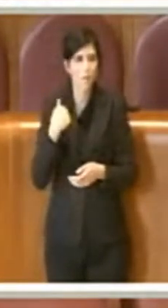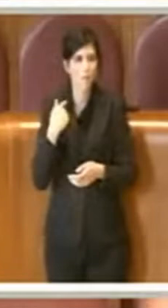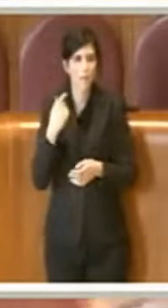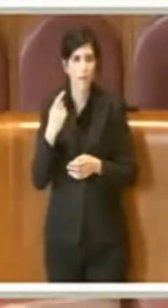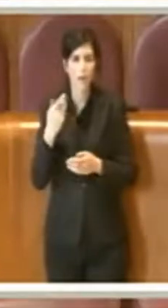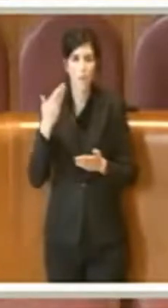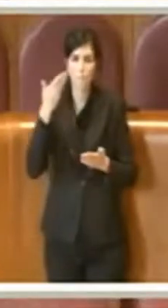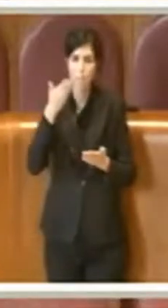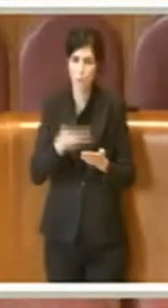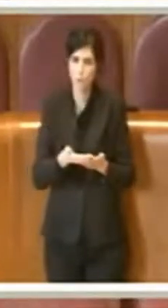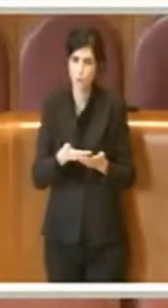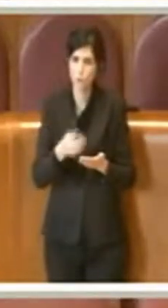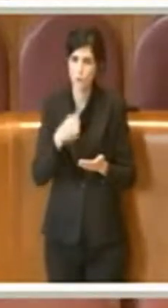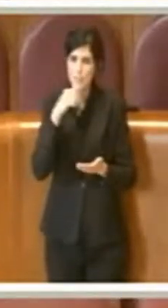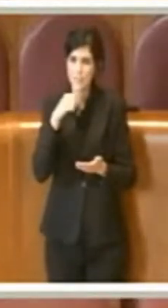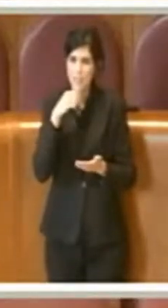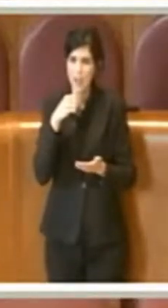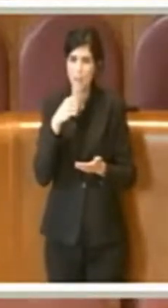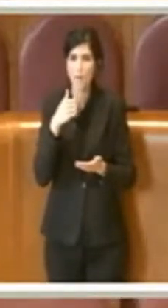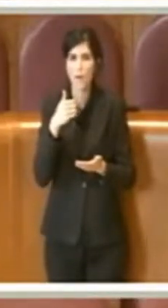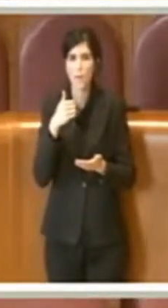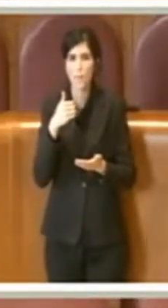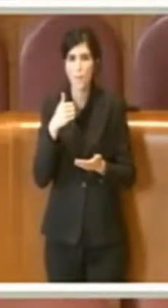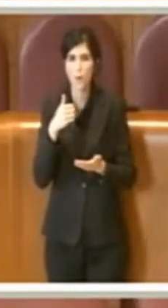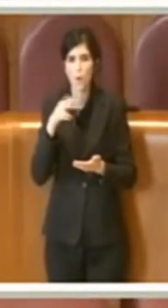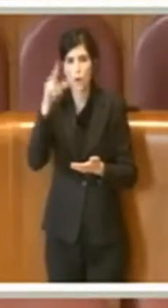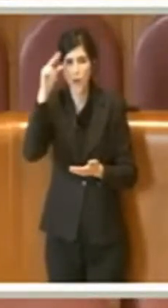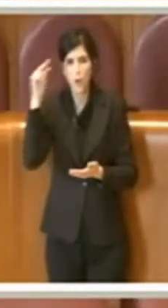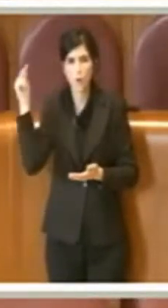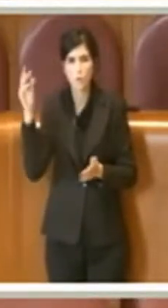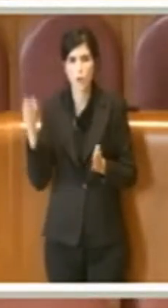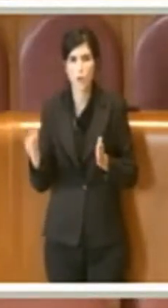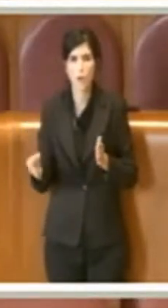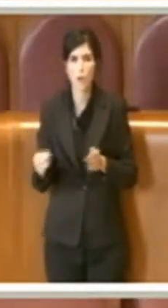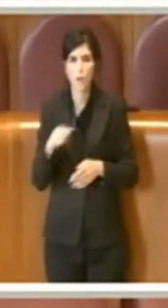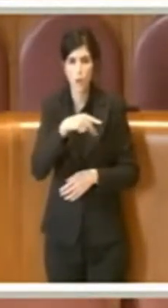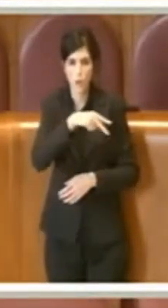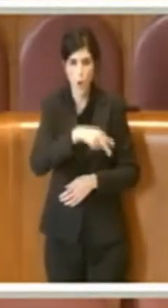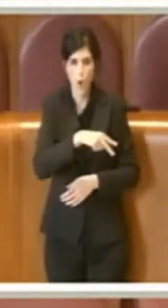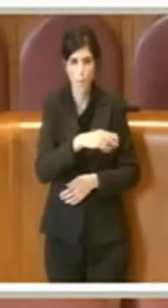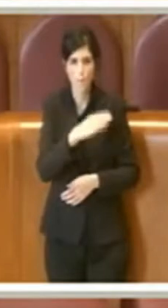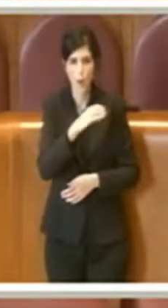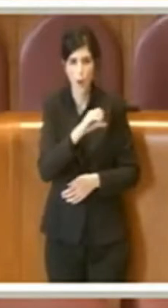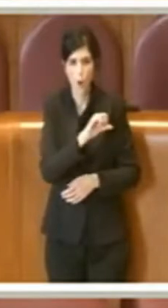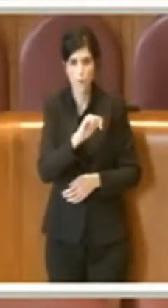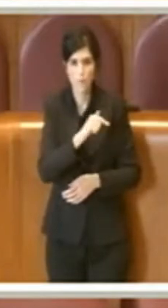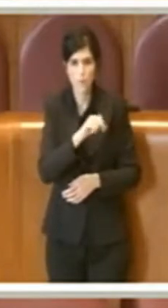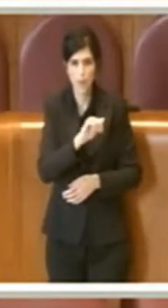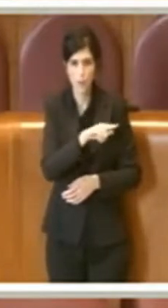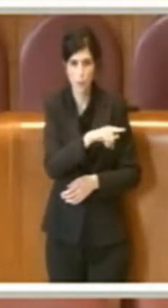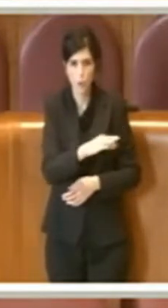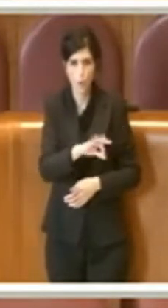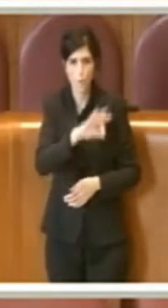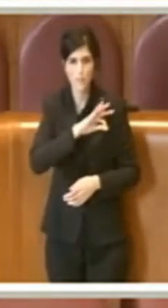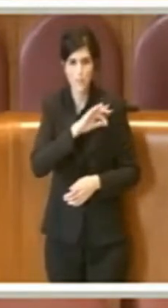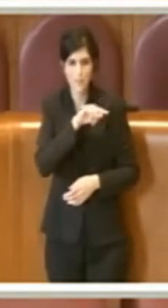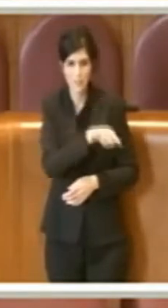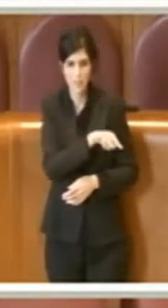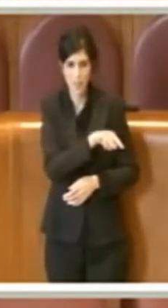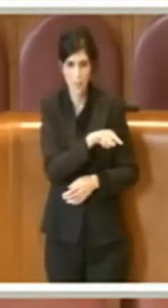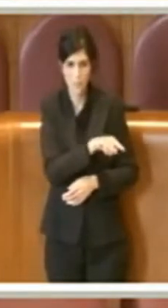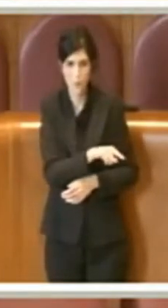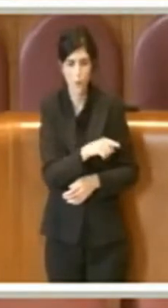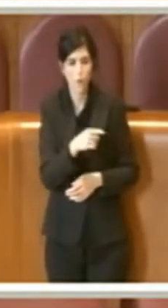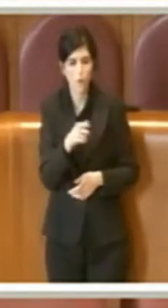riconoscere la norma Cossetto come simbolo della crudeltà umana nelle guerre,